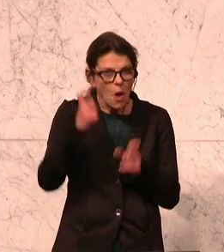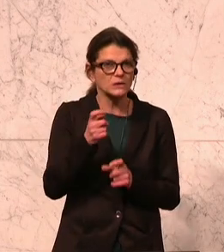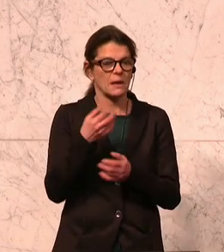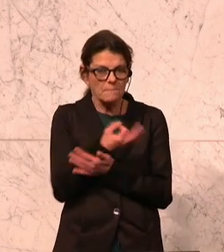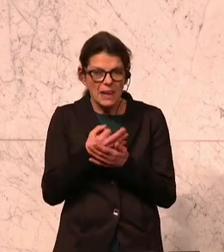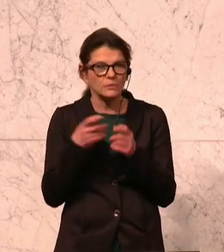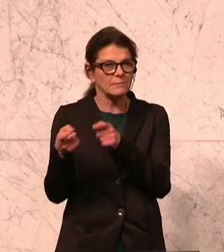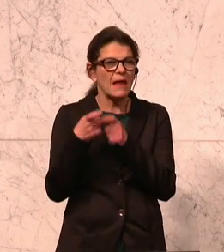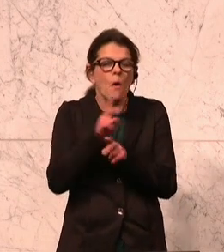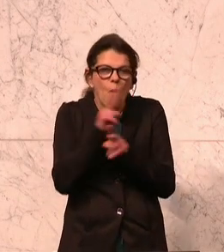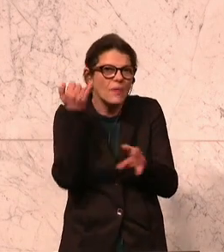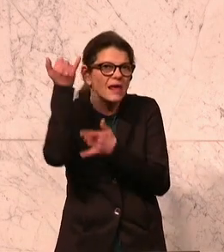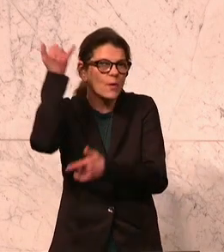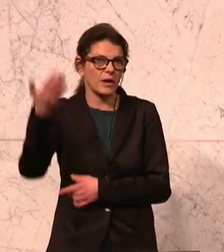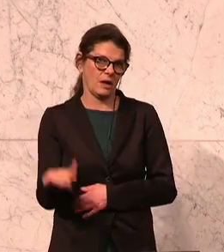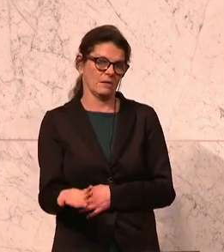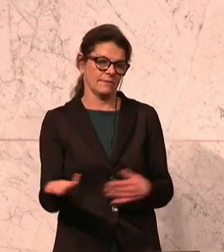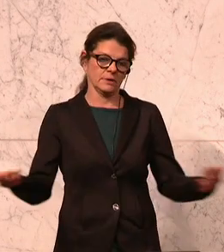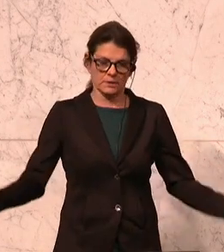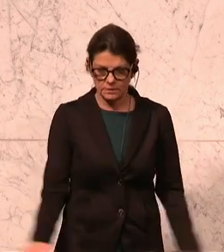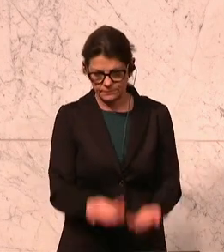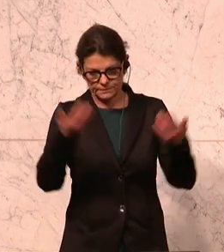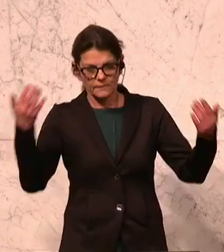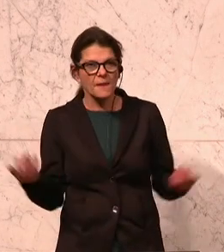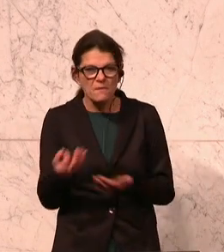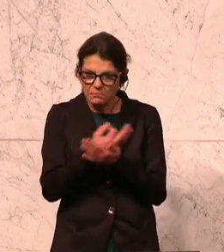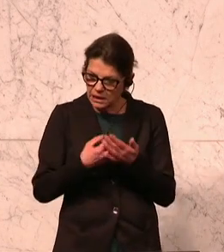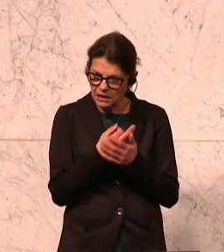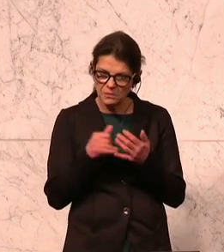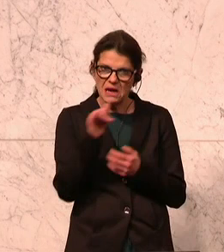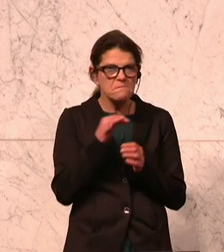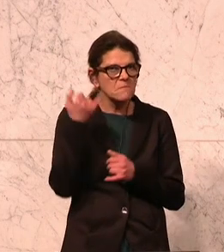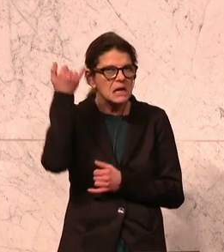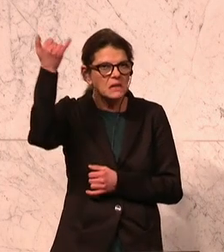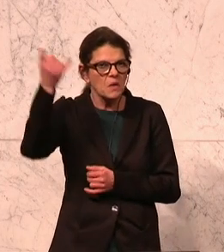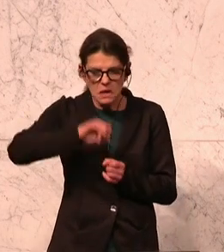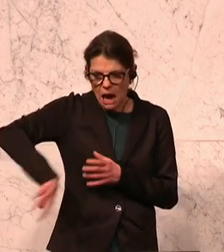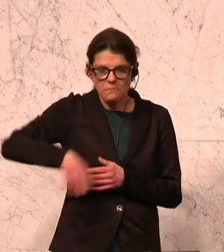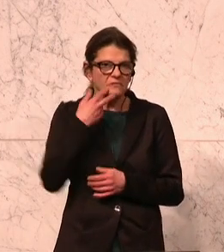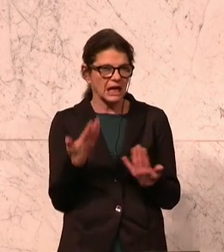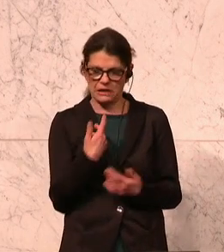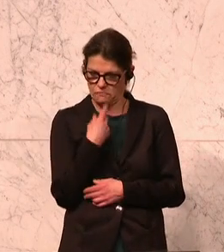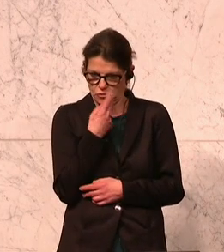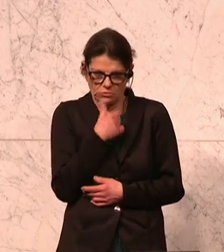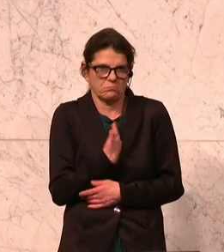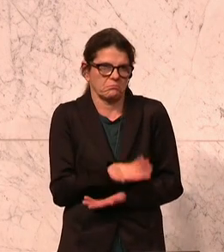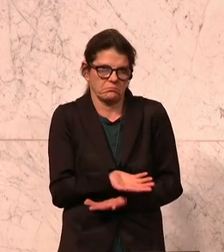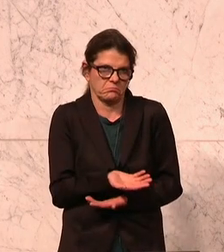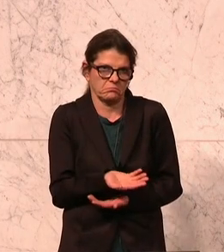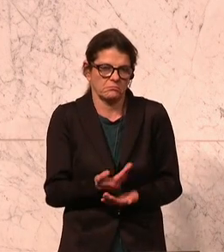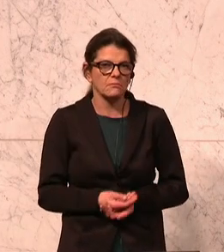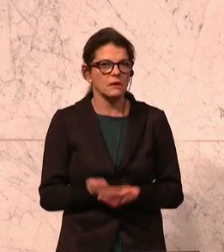ohne Ideologie. Naja, warum man bei Bildung immer die Ideologie weglassen will, ist mir nicht nachvollziehbar,